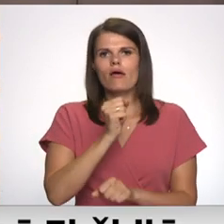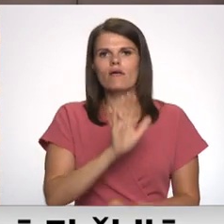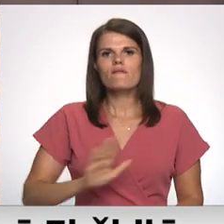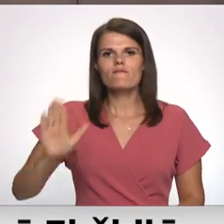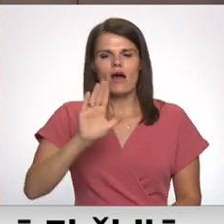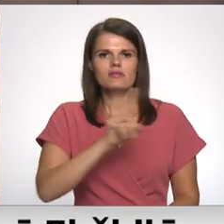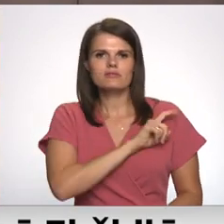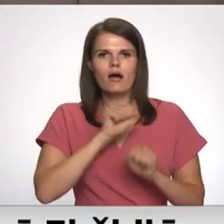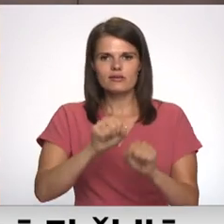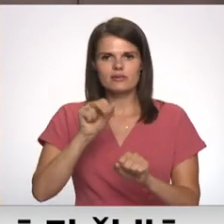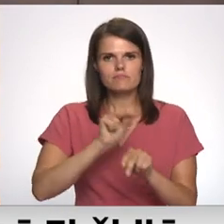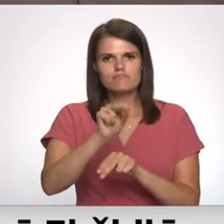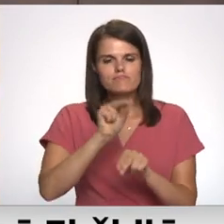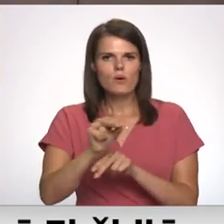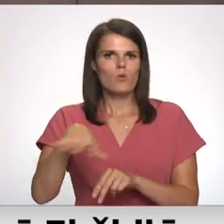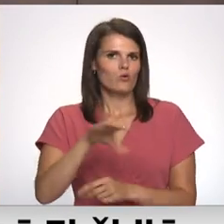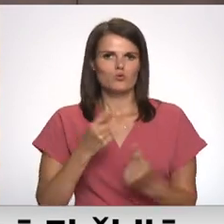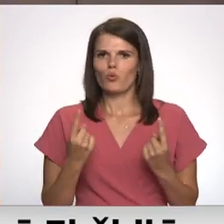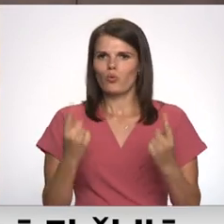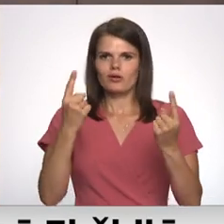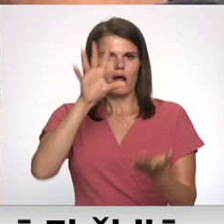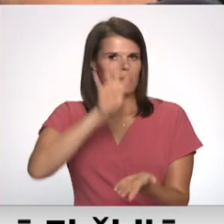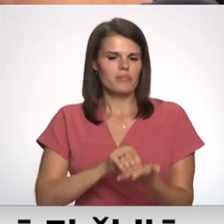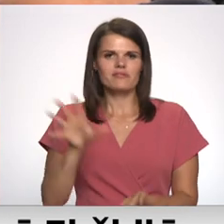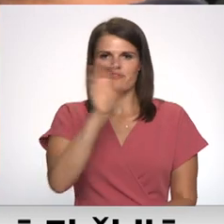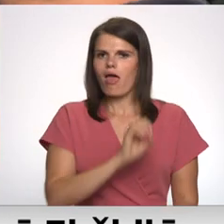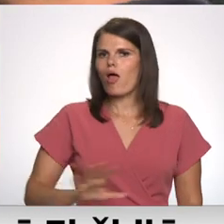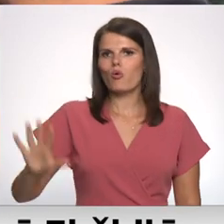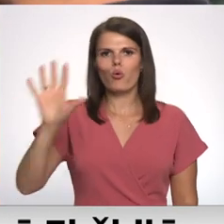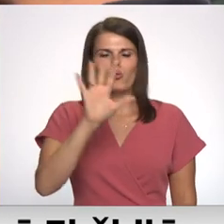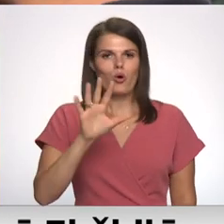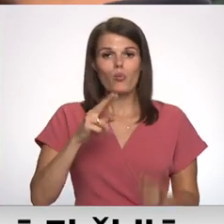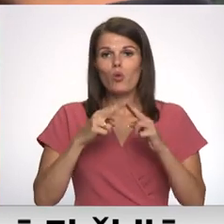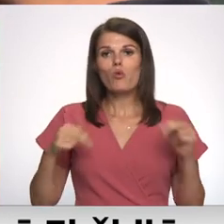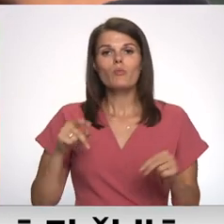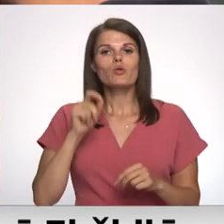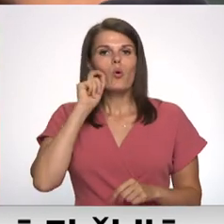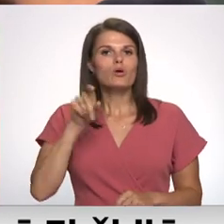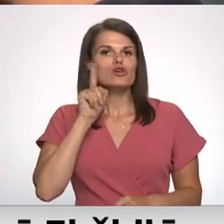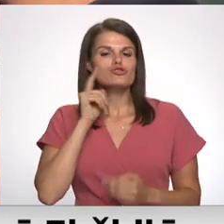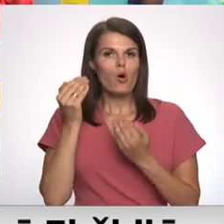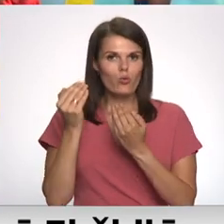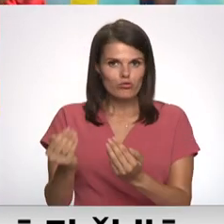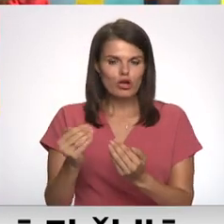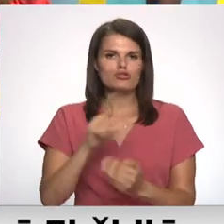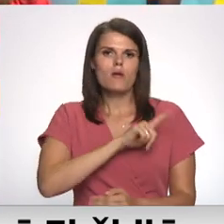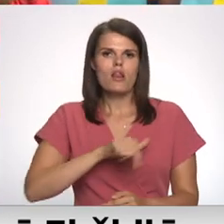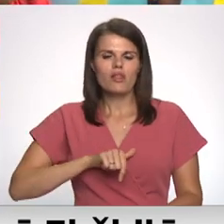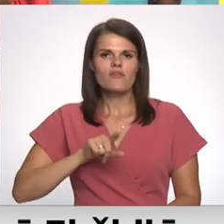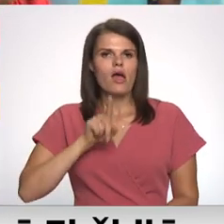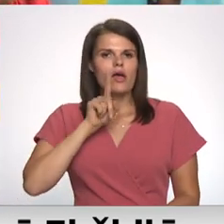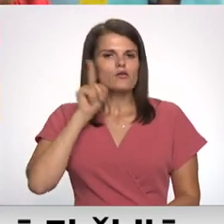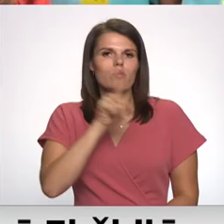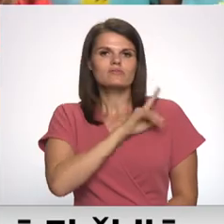mācību mums ir unikāli pieredze visā Eiropā. Nometnukraiņas jauniešiem Latvijā jaunsardzes centrs rīko jau ceturto